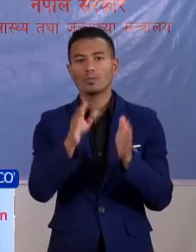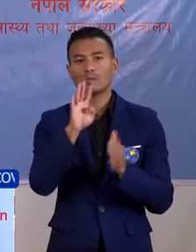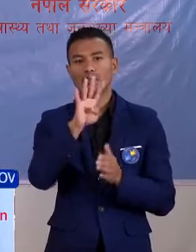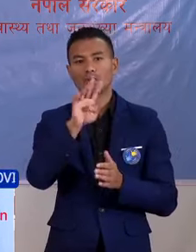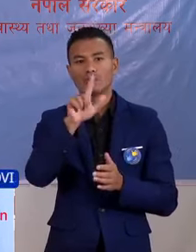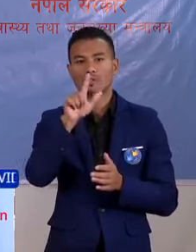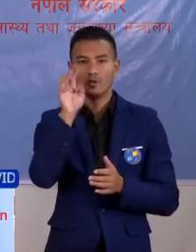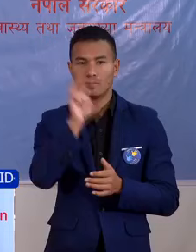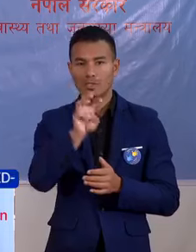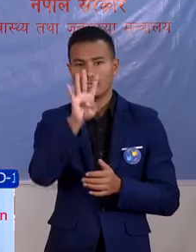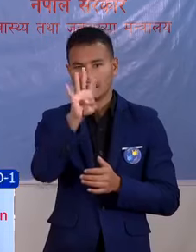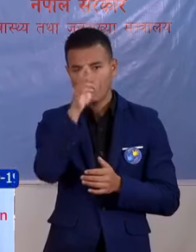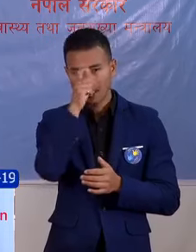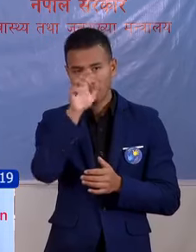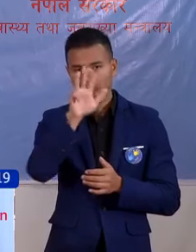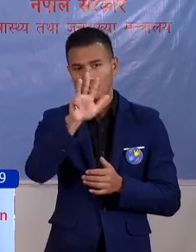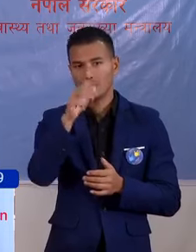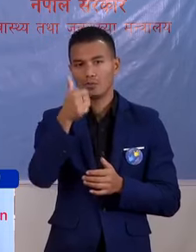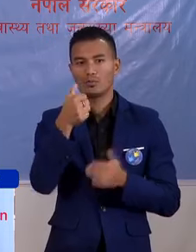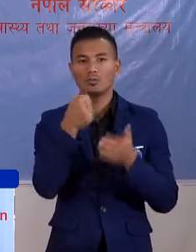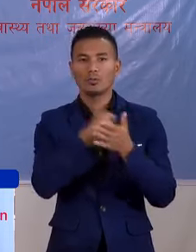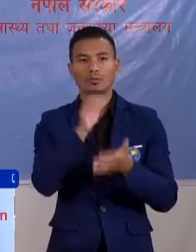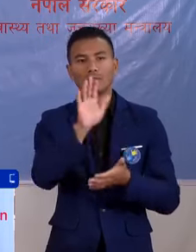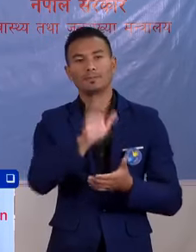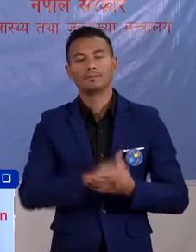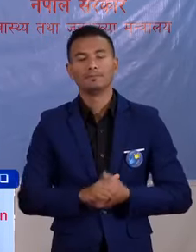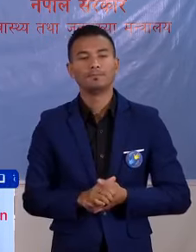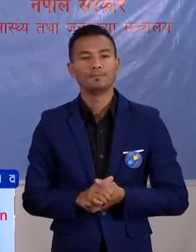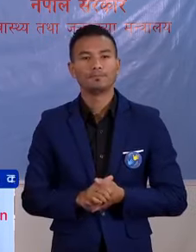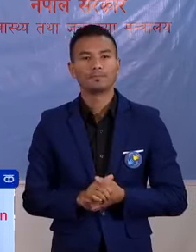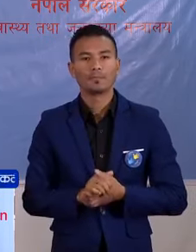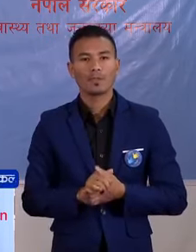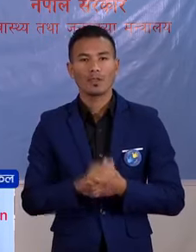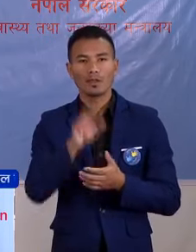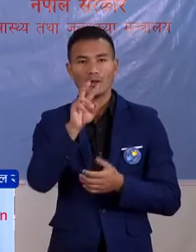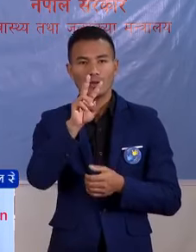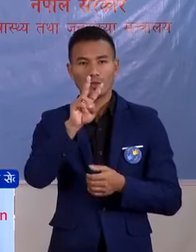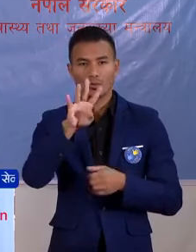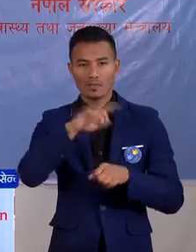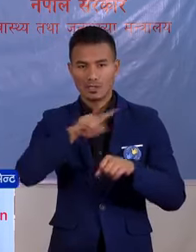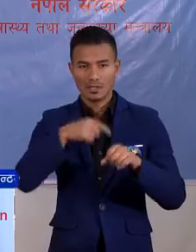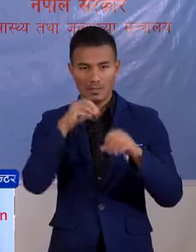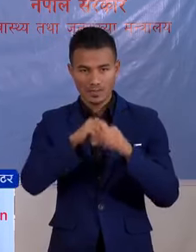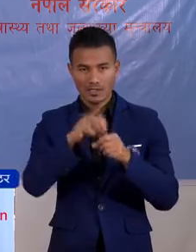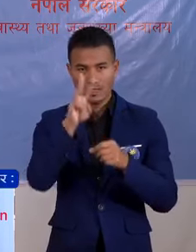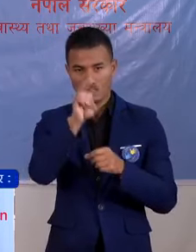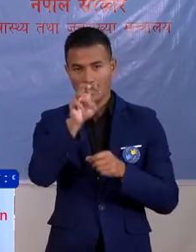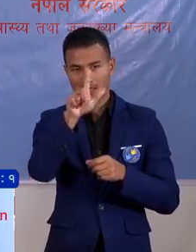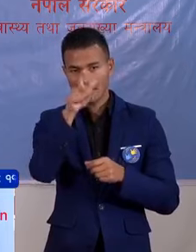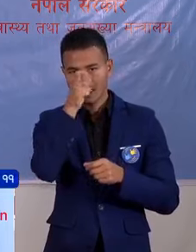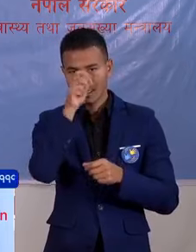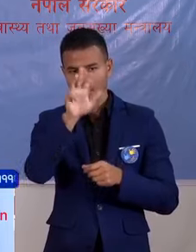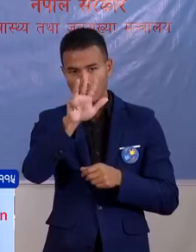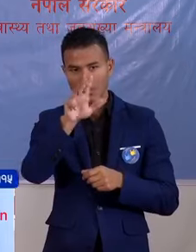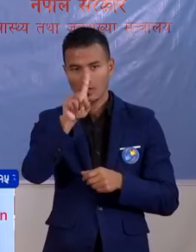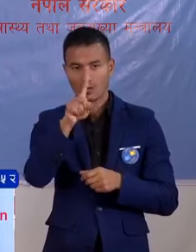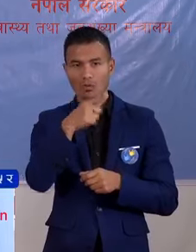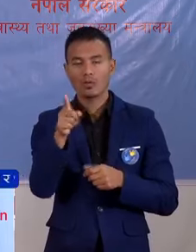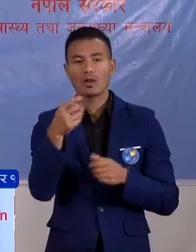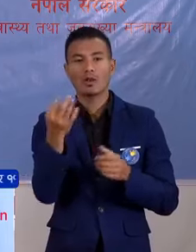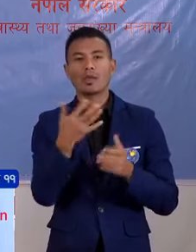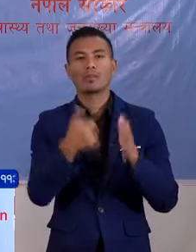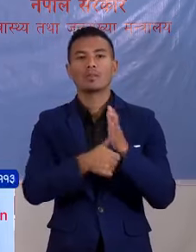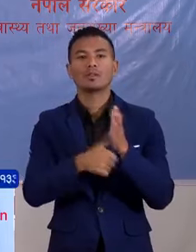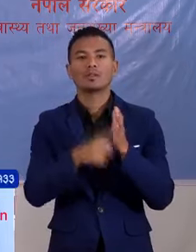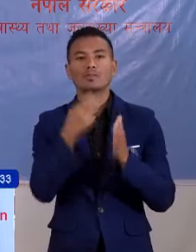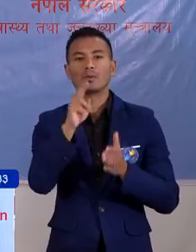144,496 पुगे को छा गत 24 गंटा मा 3791 होटा नया परिक्षेन